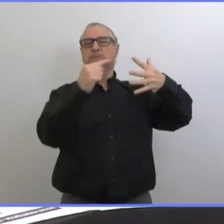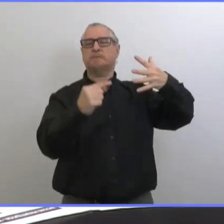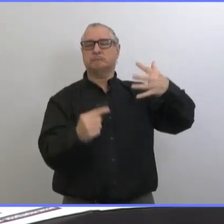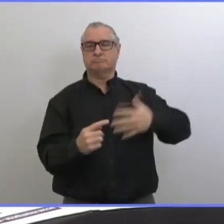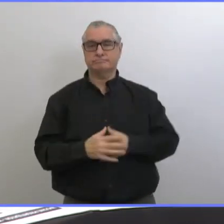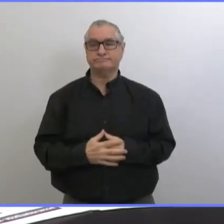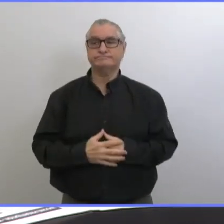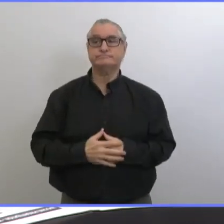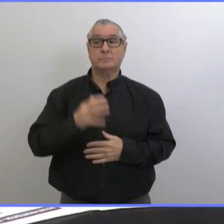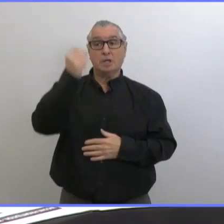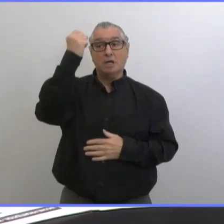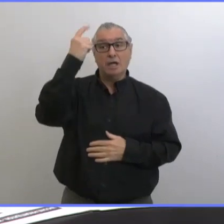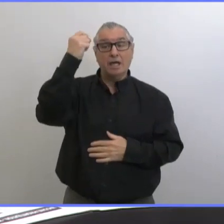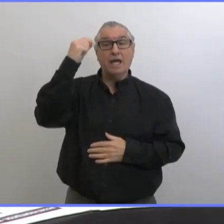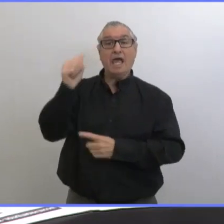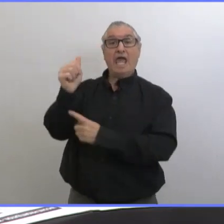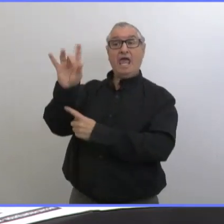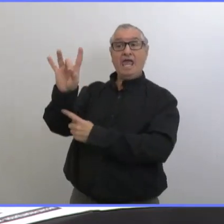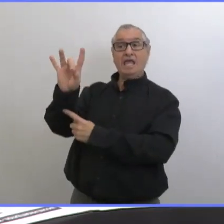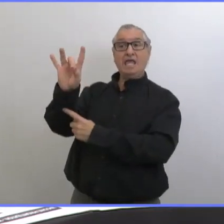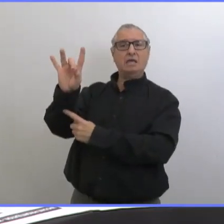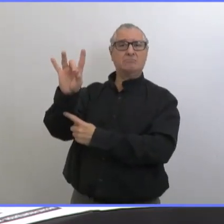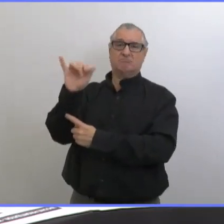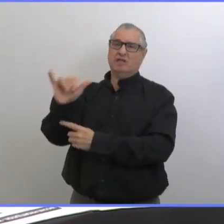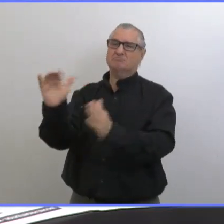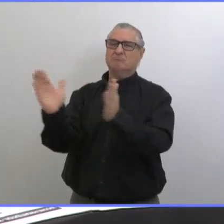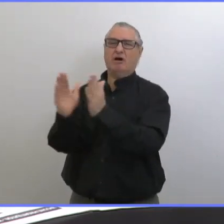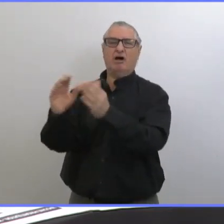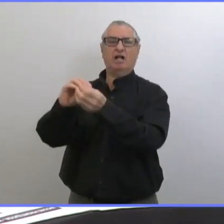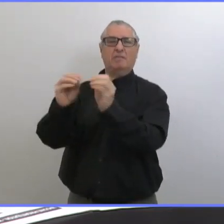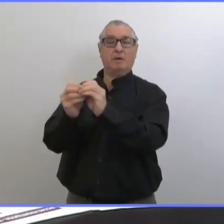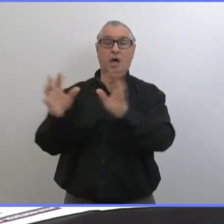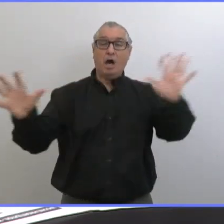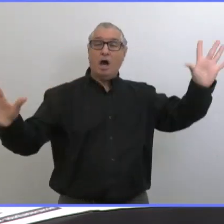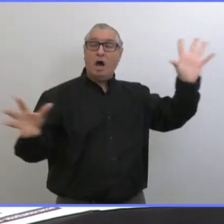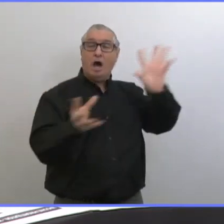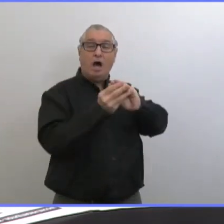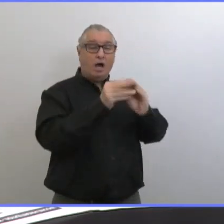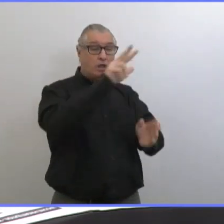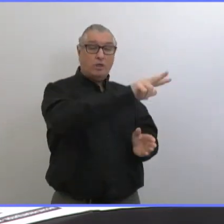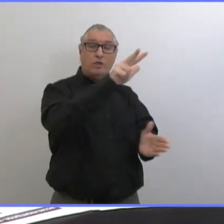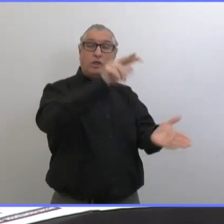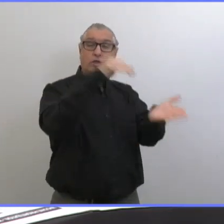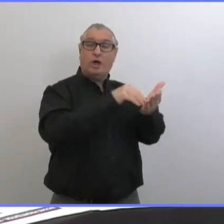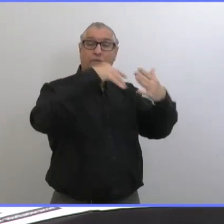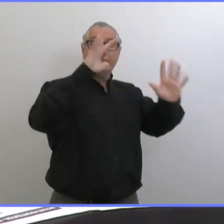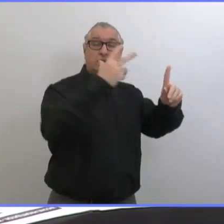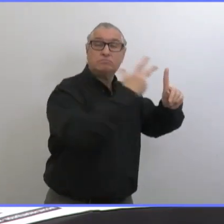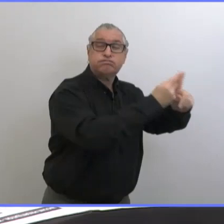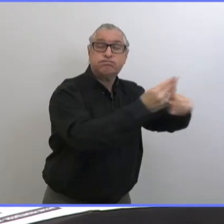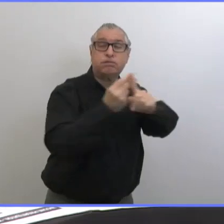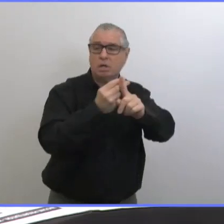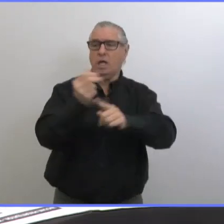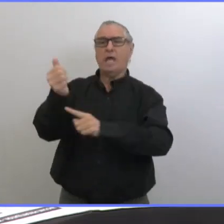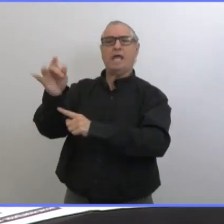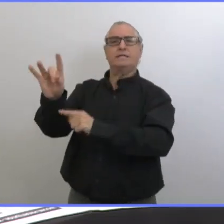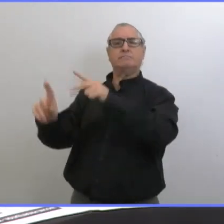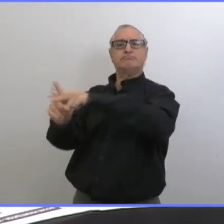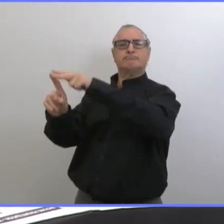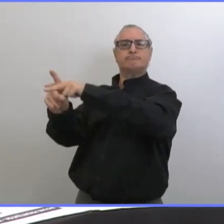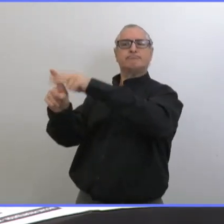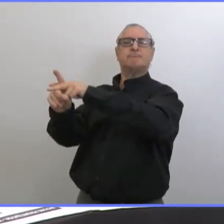vaccination. Par rapport au nombre de doses données, on est vraiment dans la normale. Et c'est ce qu'on voit partout au Canada.